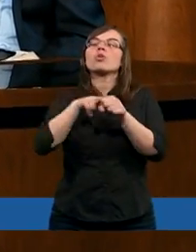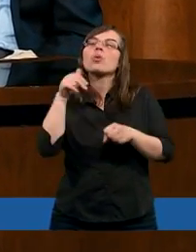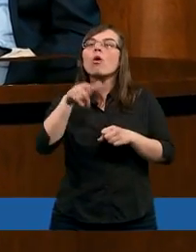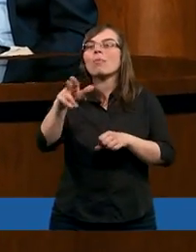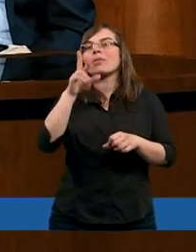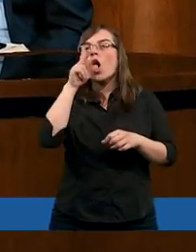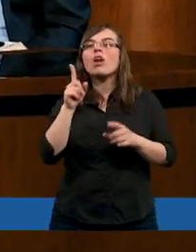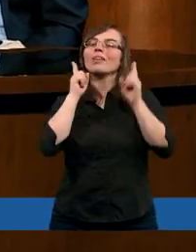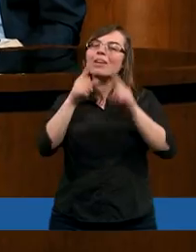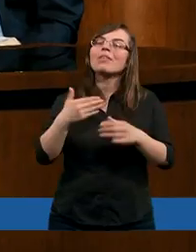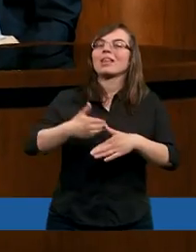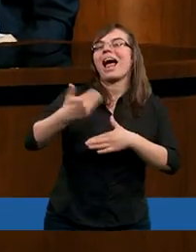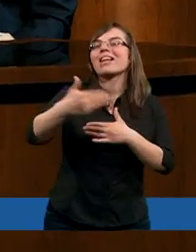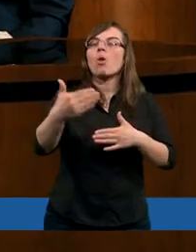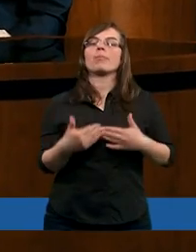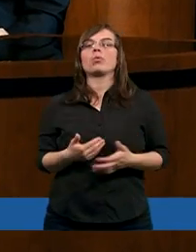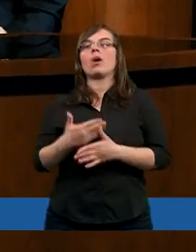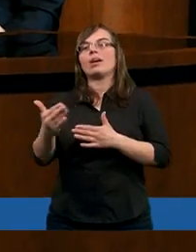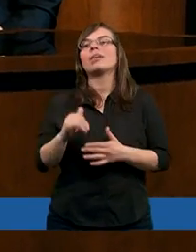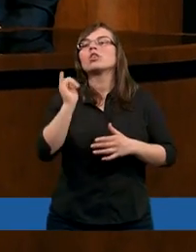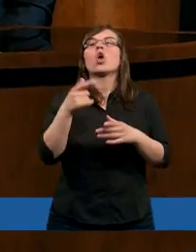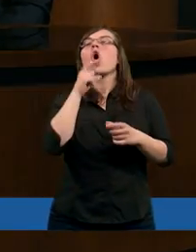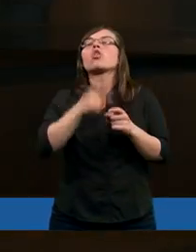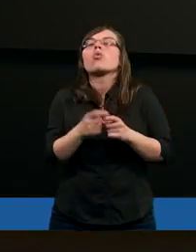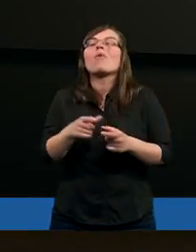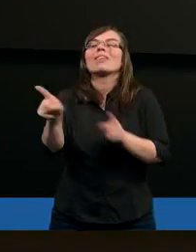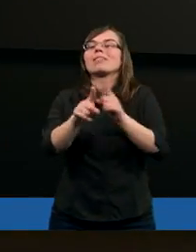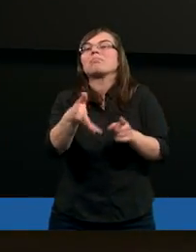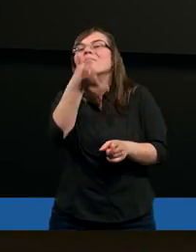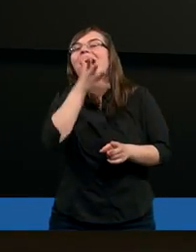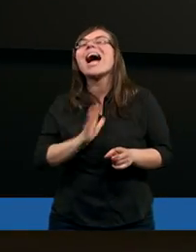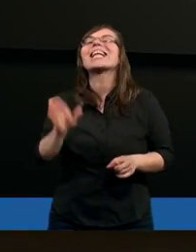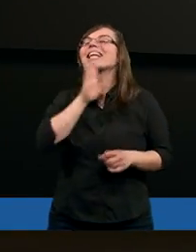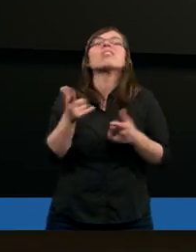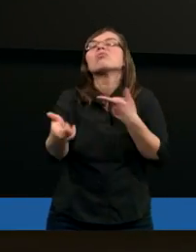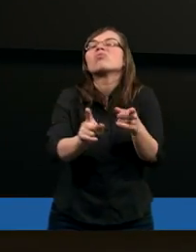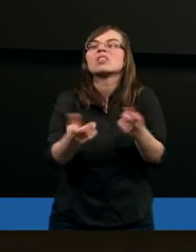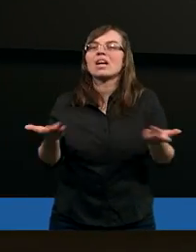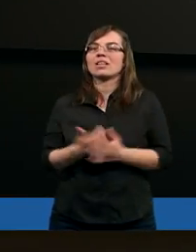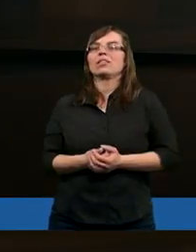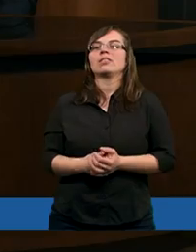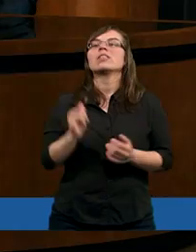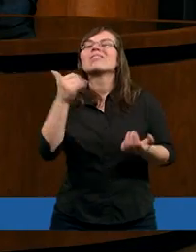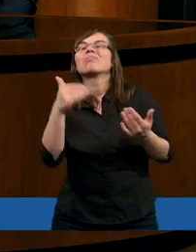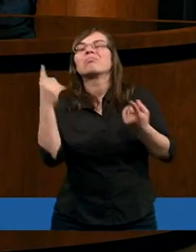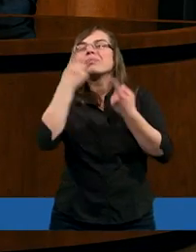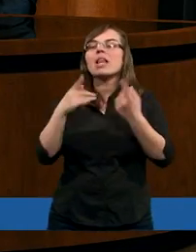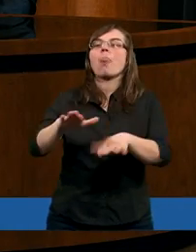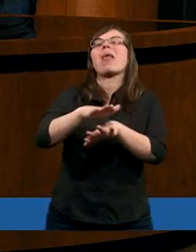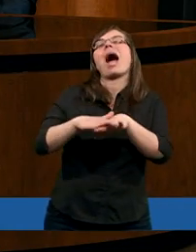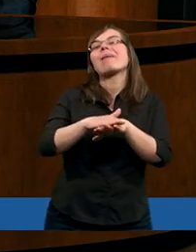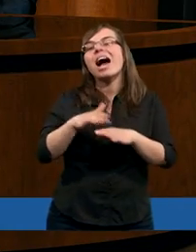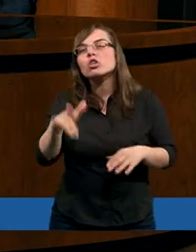moglibyśmy powiedzieć, którzy wcześniej nastąpili. Co dosłownie oznacza Mesjasz, czy Chrystus? To oznacza namaszczony.